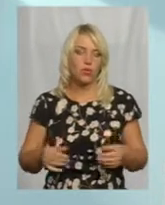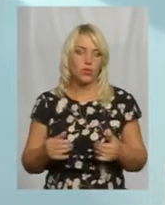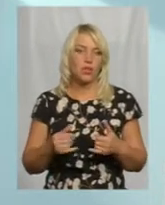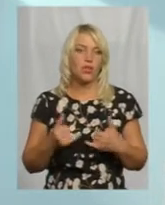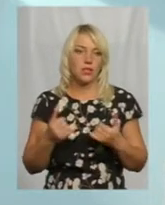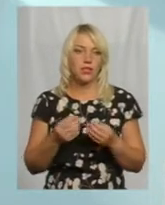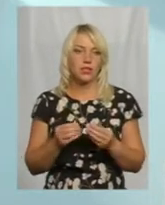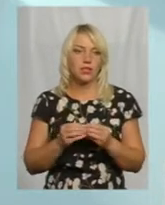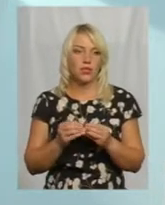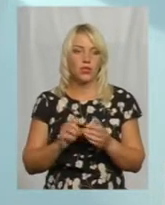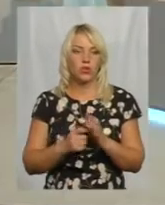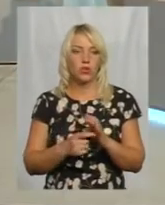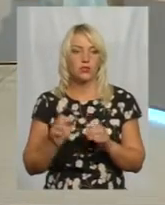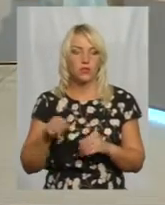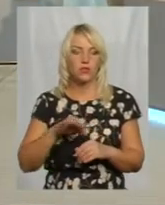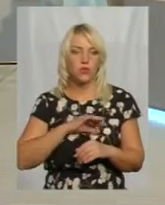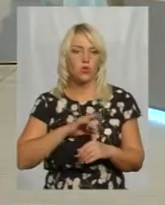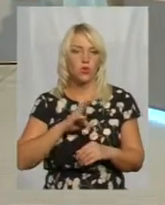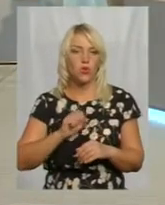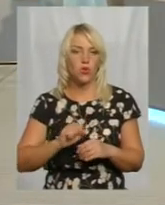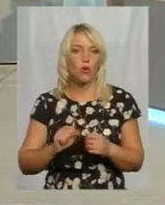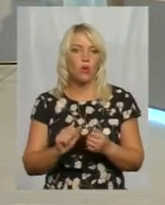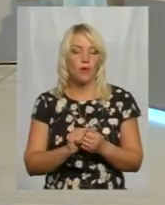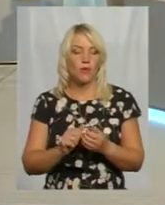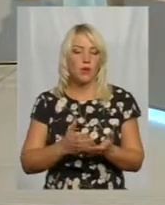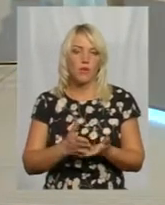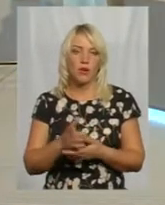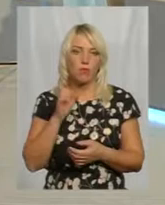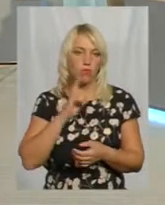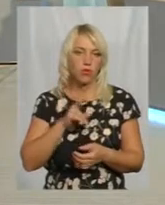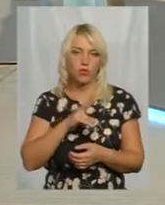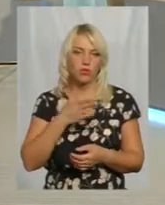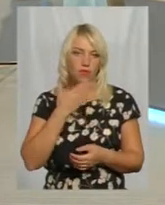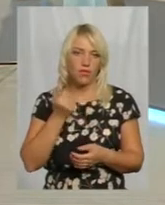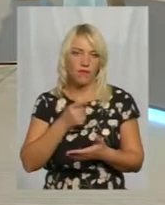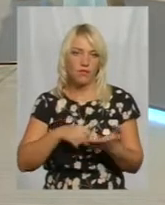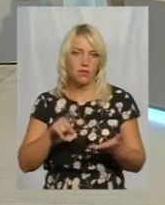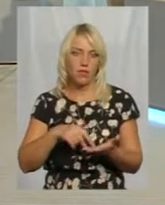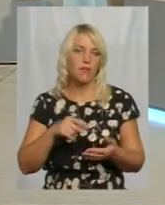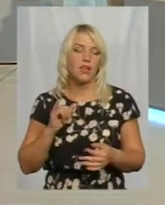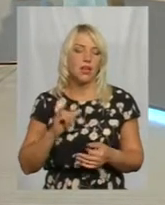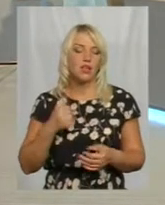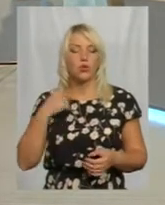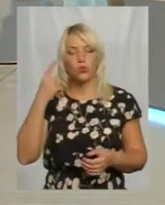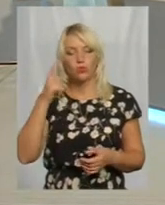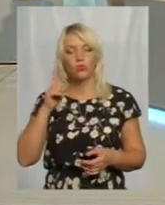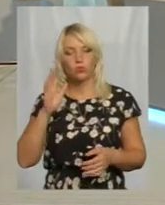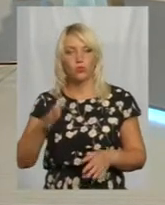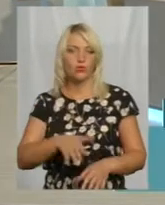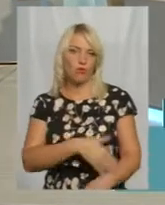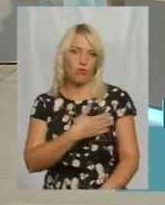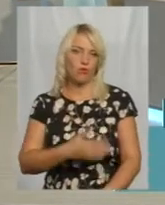вони можуть його використовувати. Але і паперовий варіант ще поки що у нас не відмінений. І я так думаю, що він ще довго буде.